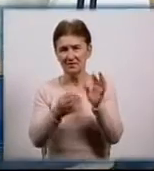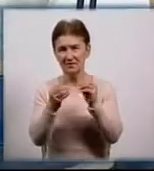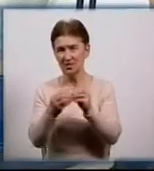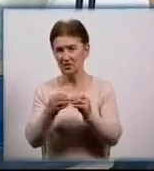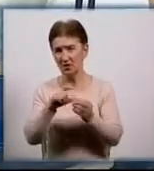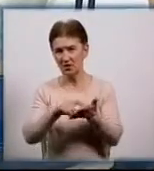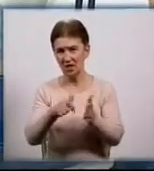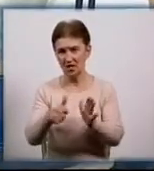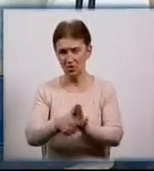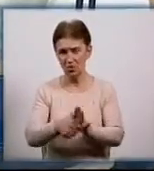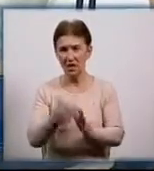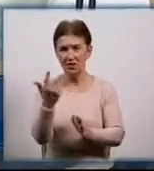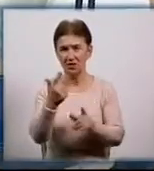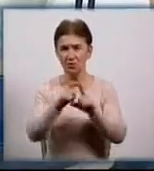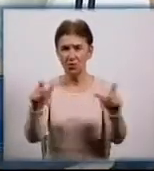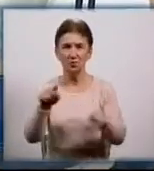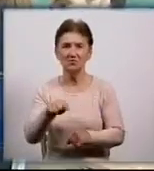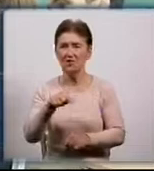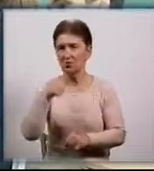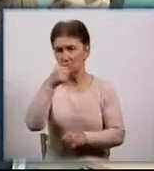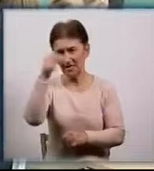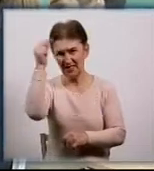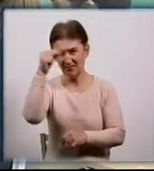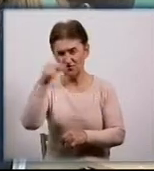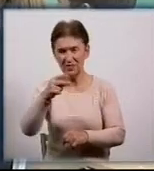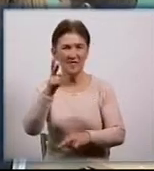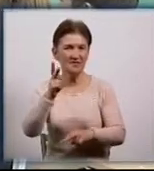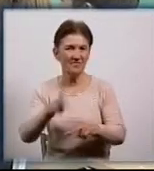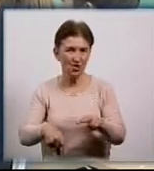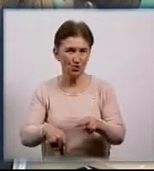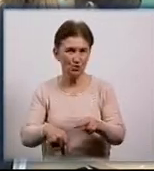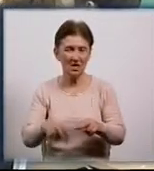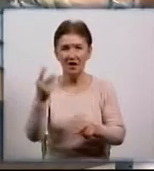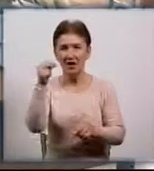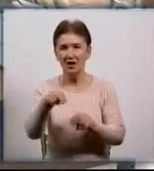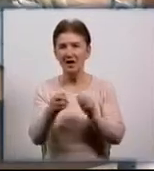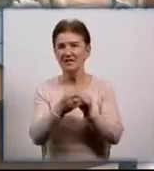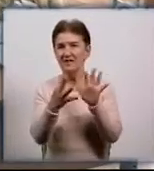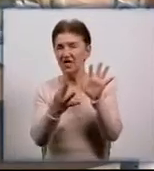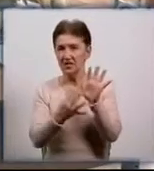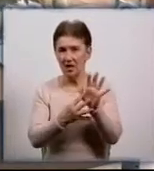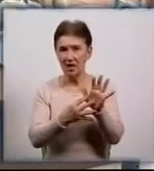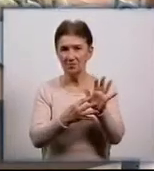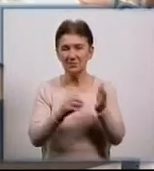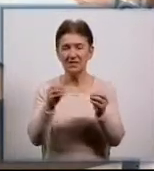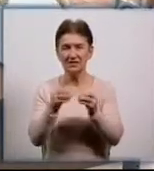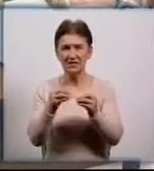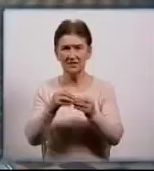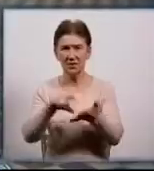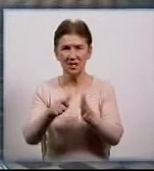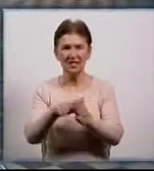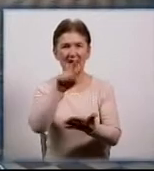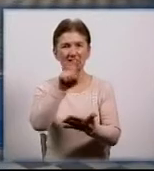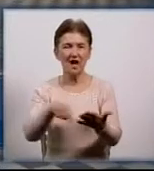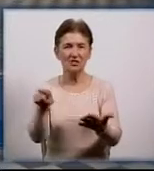міської школи. У нинішньому році їх навчання в цьому закладі завершується. У 2019-му 10 клас тут скасовують.